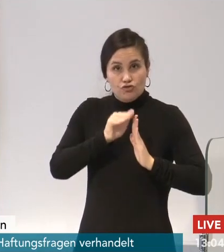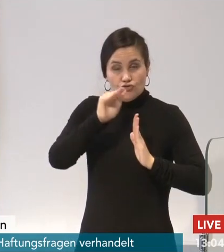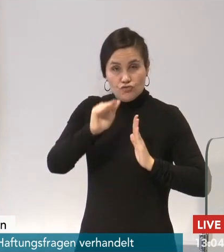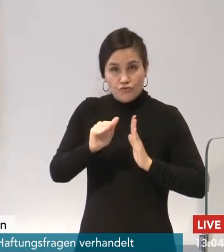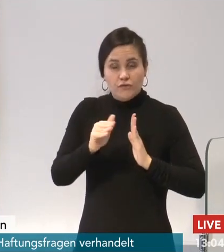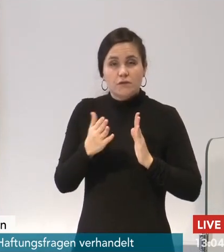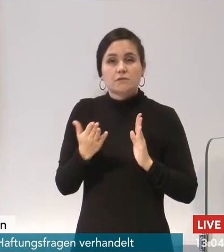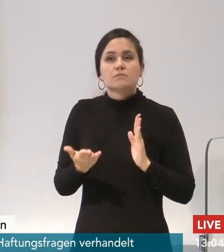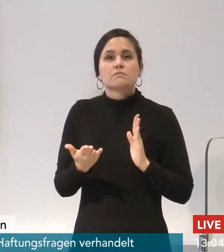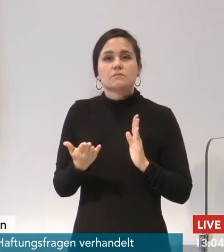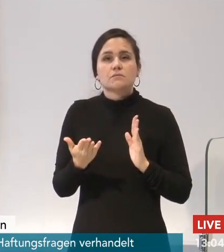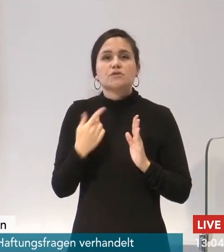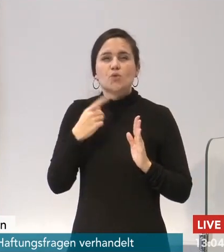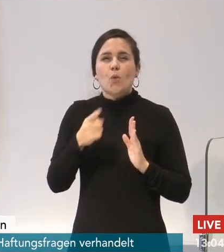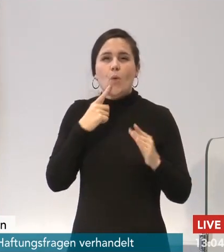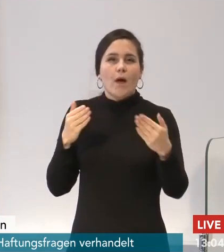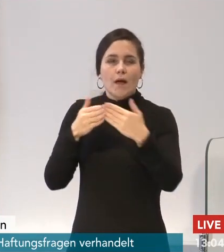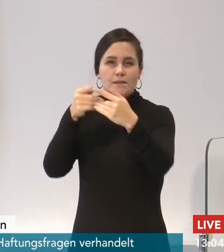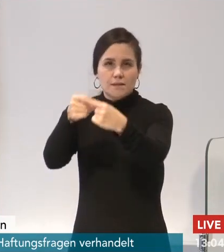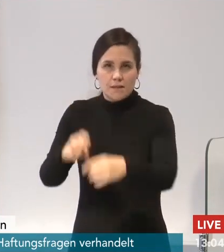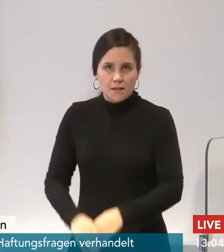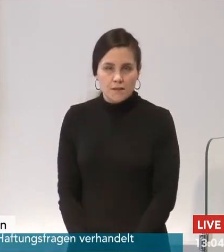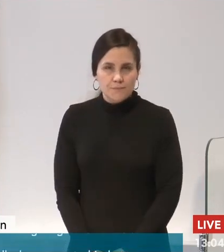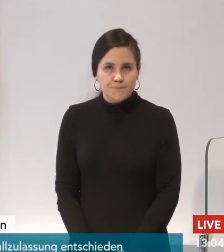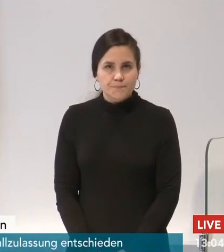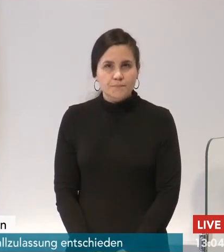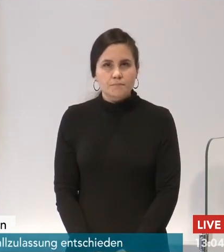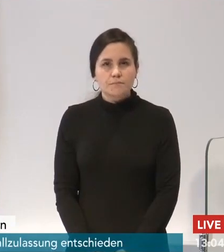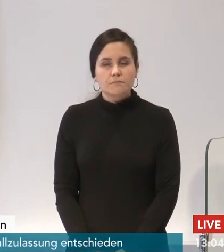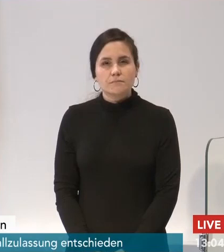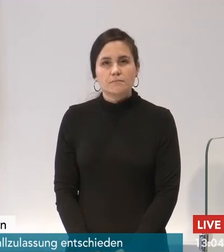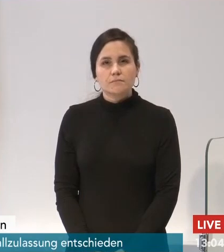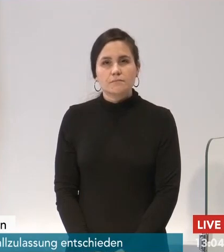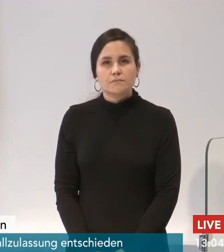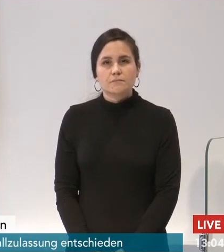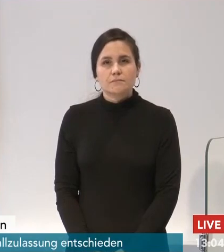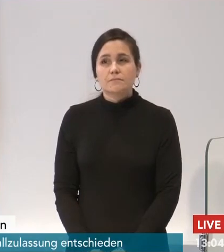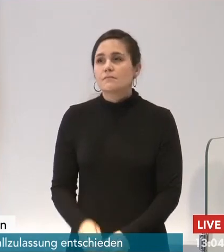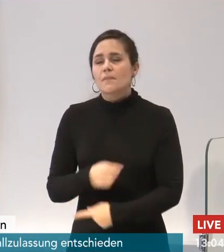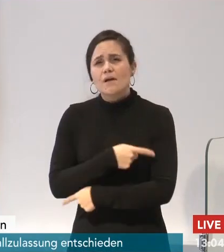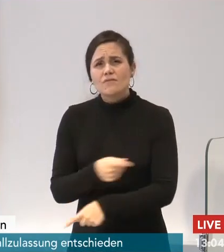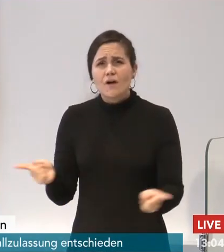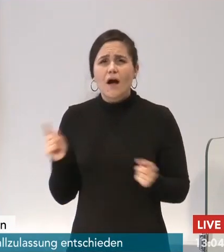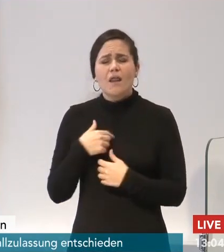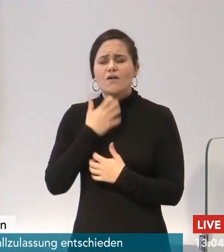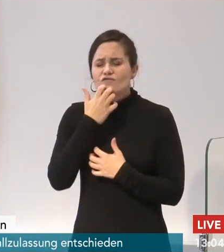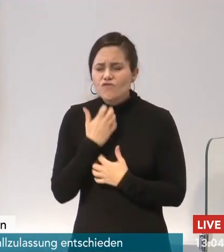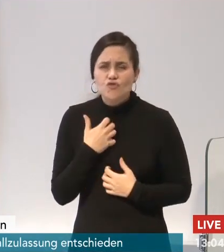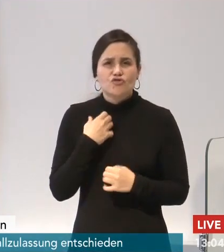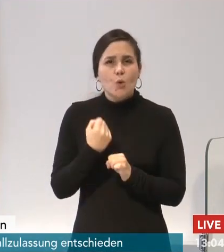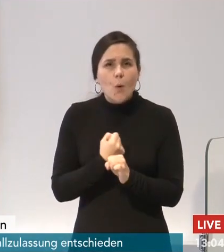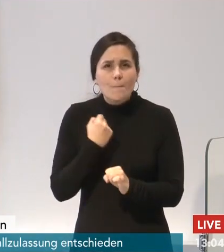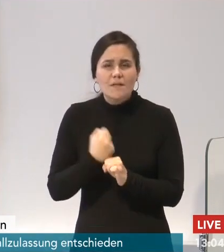Endziel. Natürlich arbeiten wir, wollen wir, sehnen wir uns nach einem Ende der Pandemie,